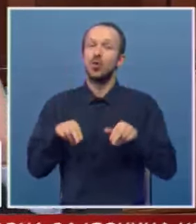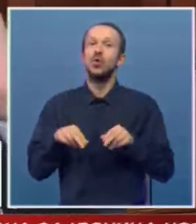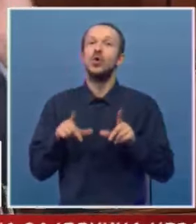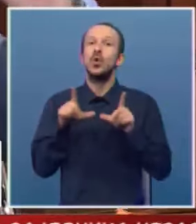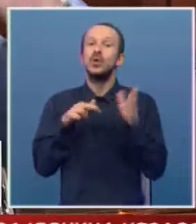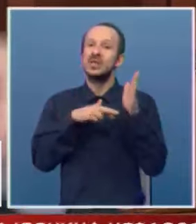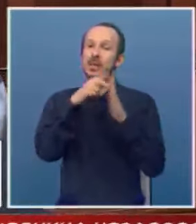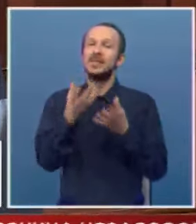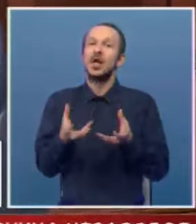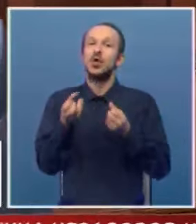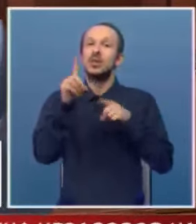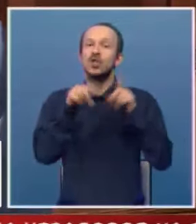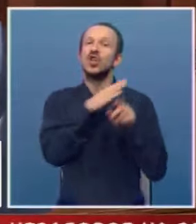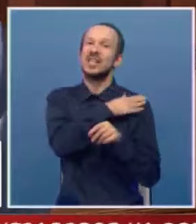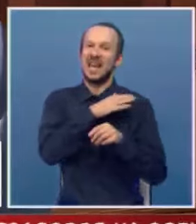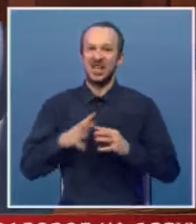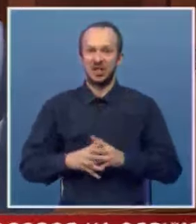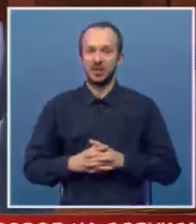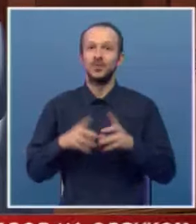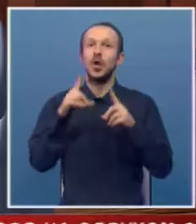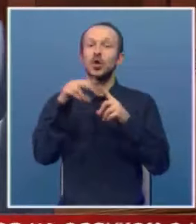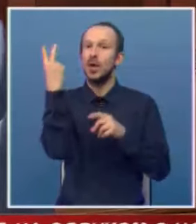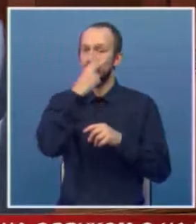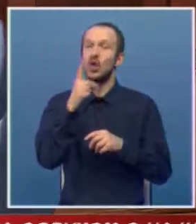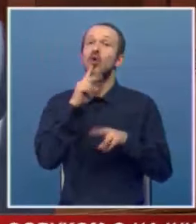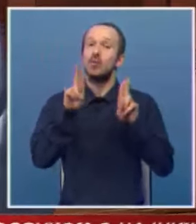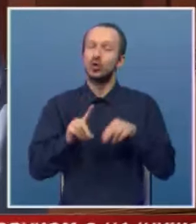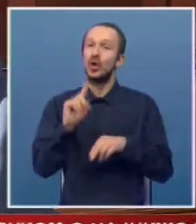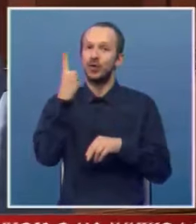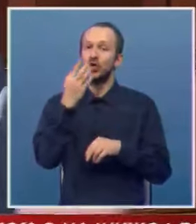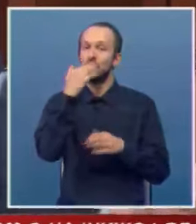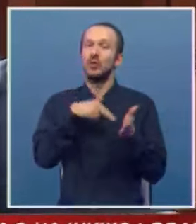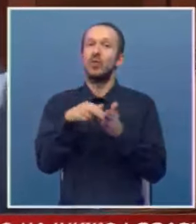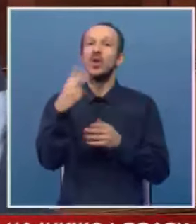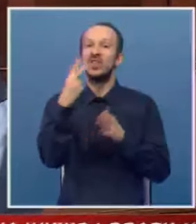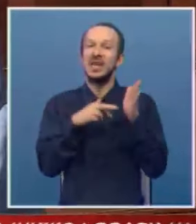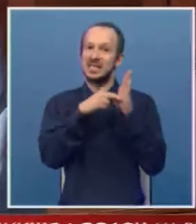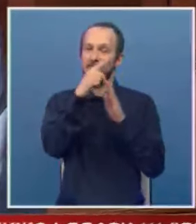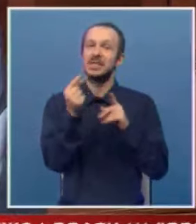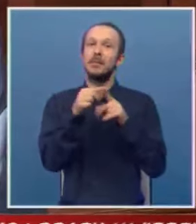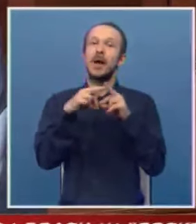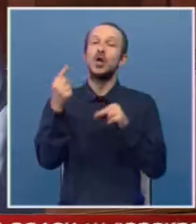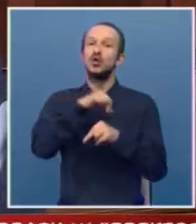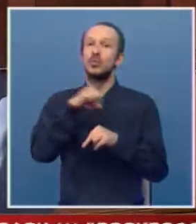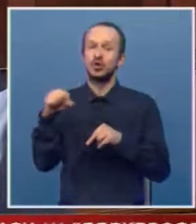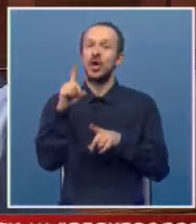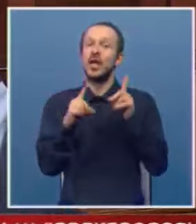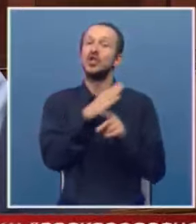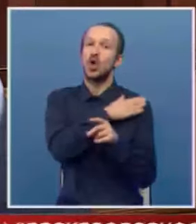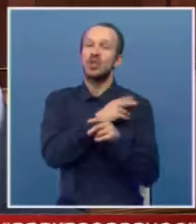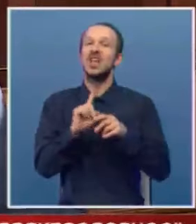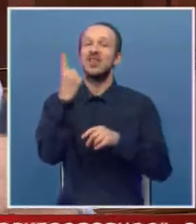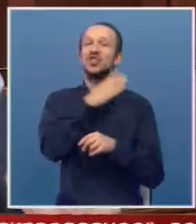stepence da nose određeni teret. To je racionalno. Onaj ko može više, on će ići po dvije stepence pa će doći brže ili će nositi